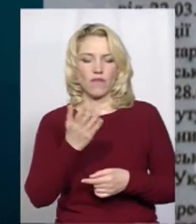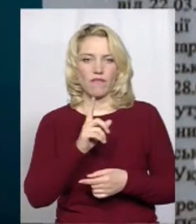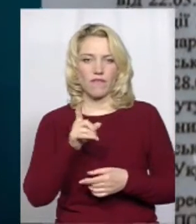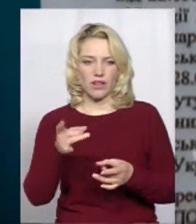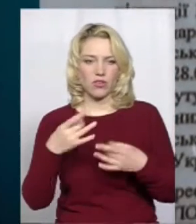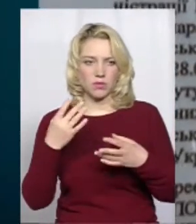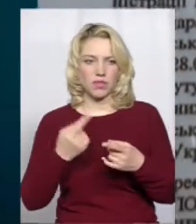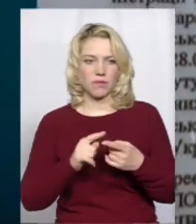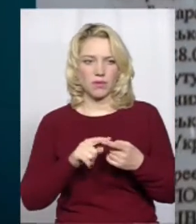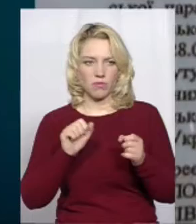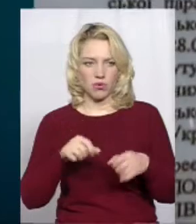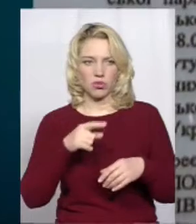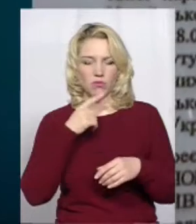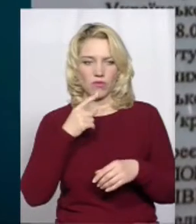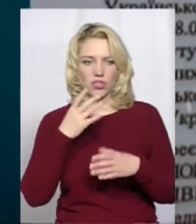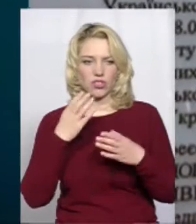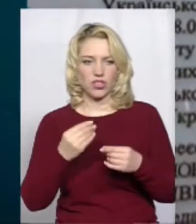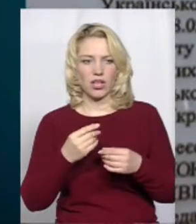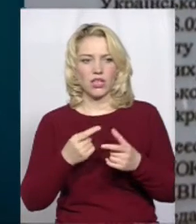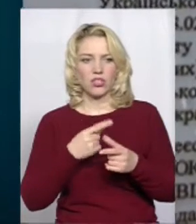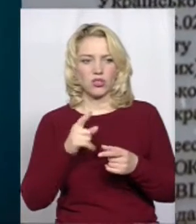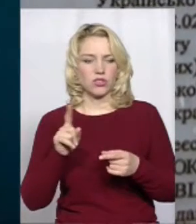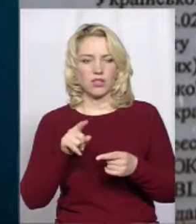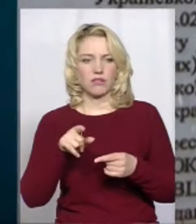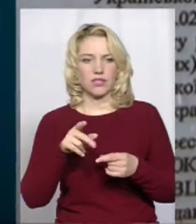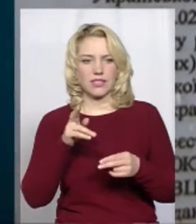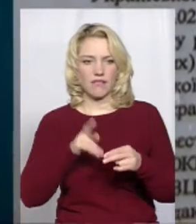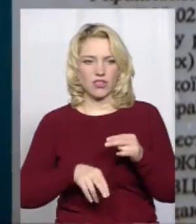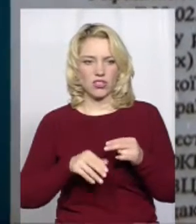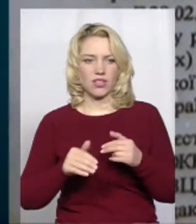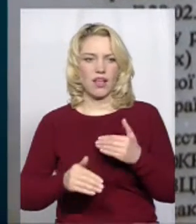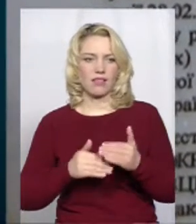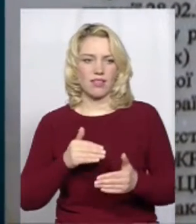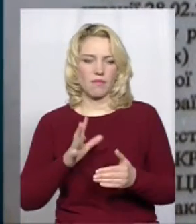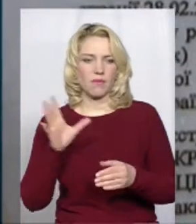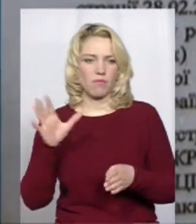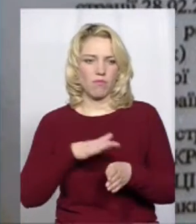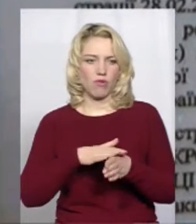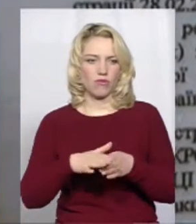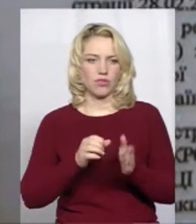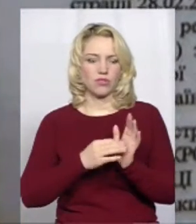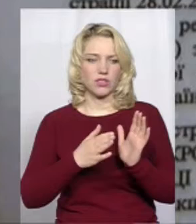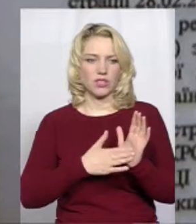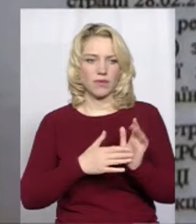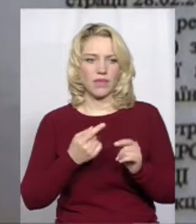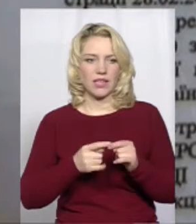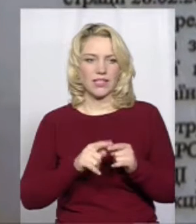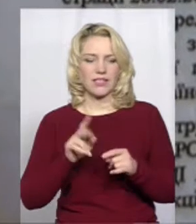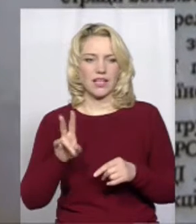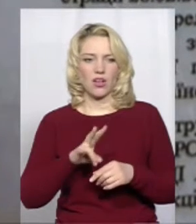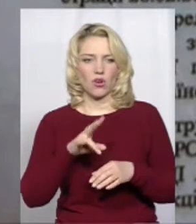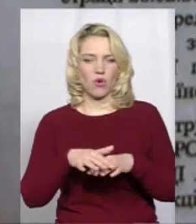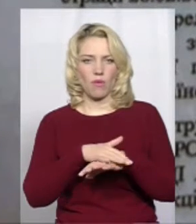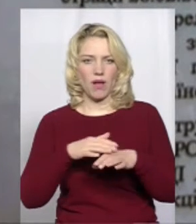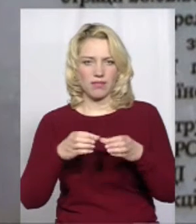розумію, що це ми не можемо говорити ще, що це вже завершений етап і повністю зареєстровано. Ну, вона вже, ця